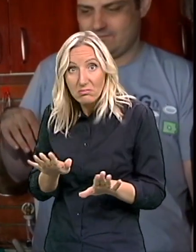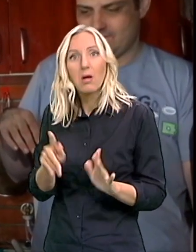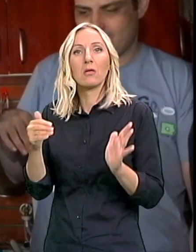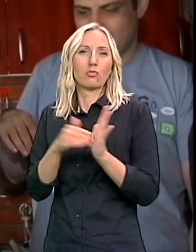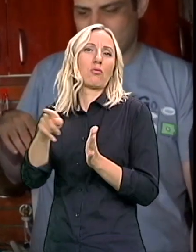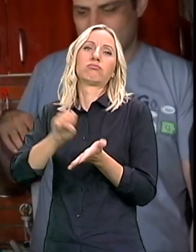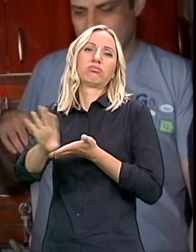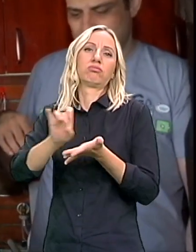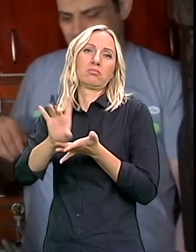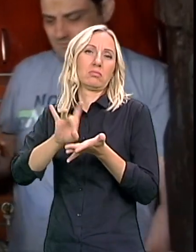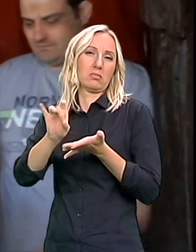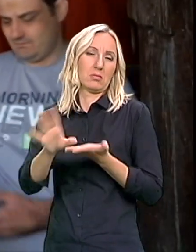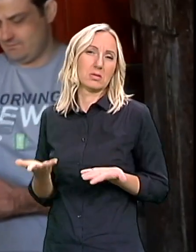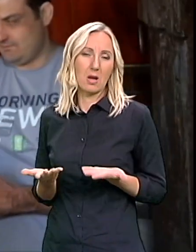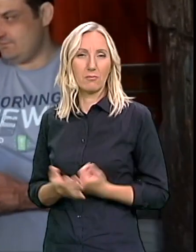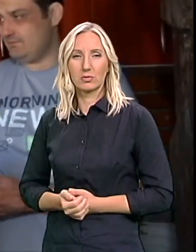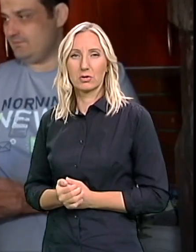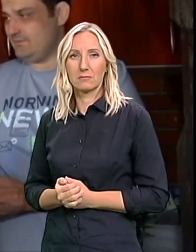se napušta Izvoli